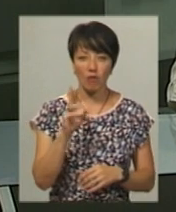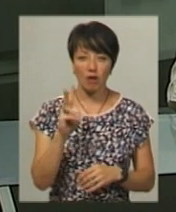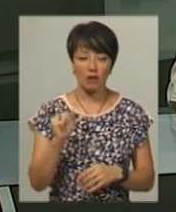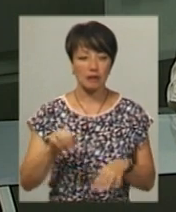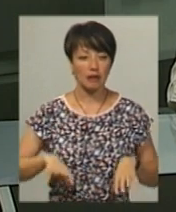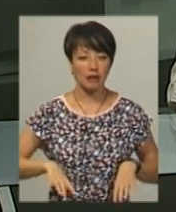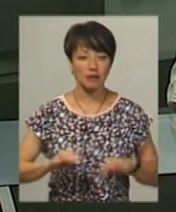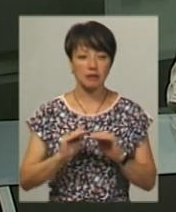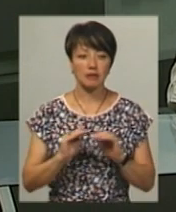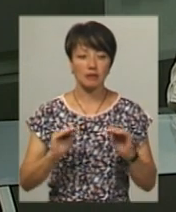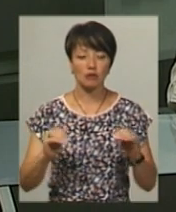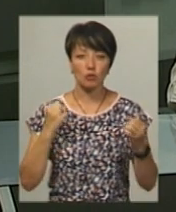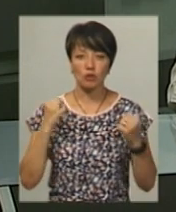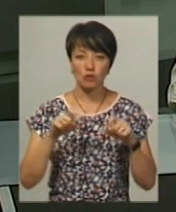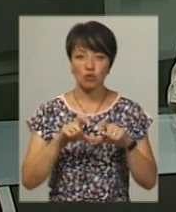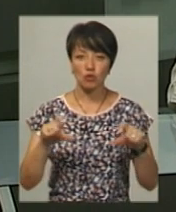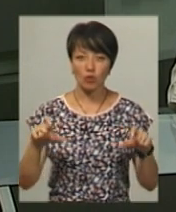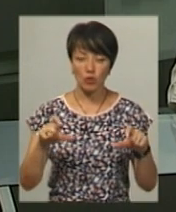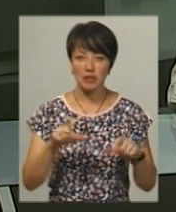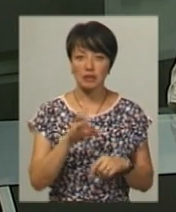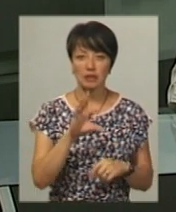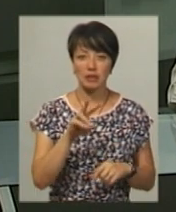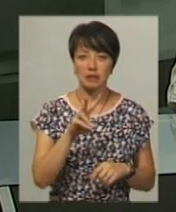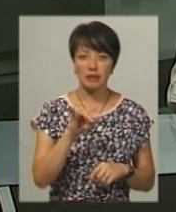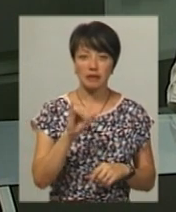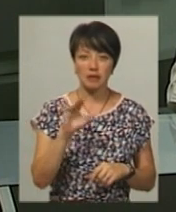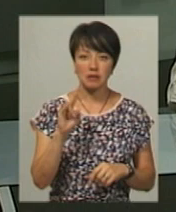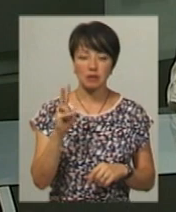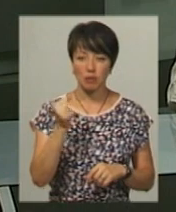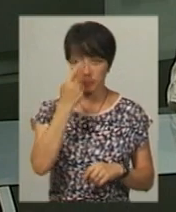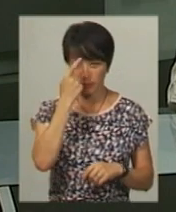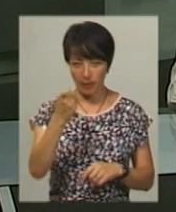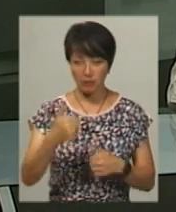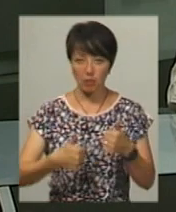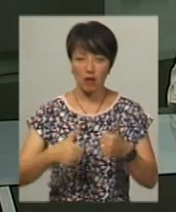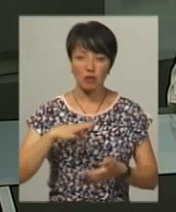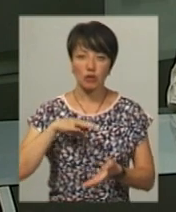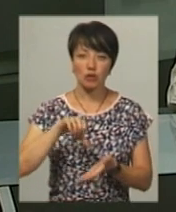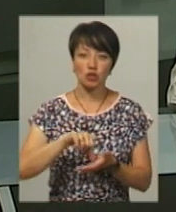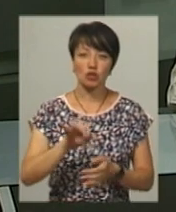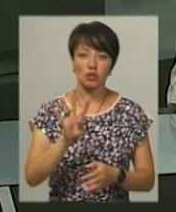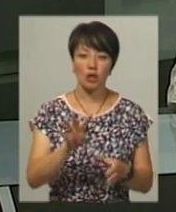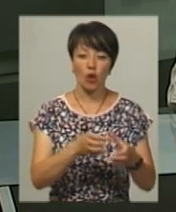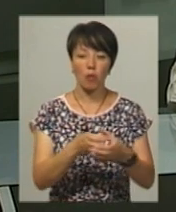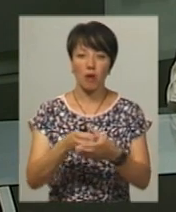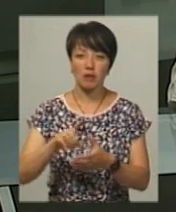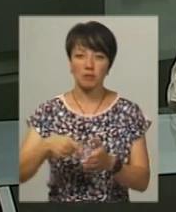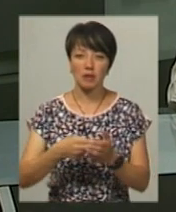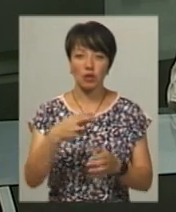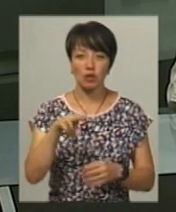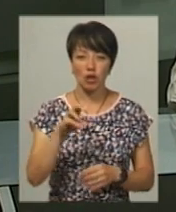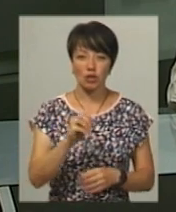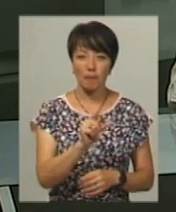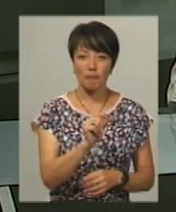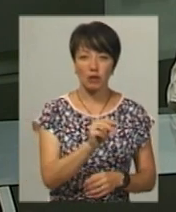Деражнянської дитячо-юнацької спортивної школи Юзефа Слівінська повідомила, у змаганнях брали участь чотири команди з Деражні. Пара